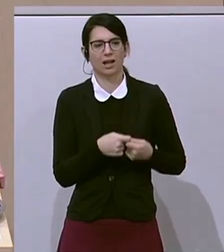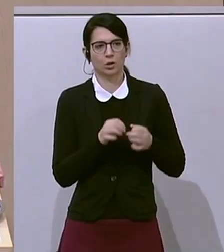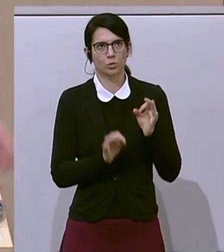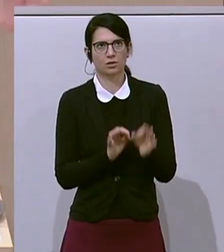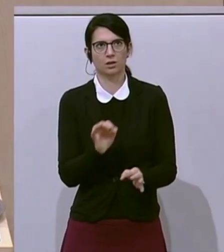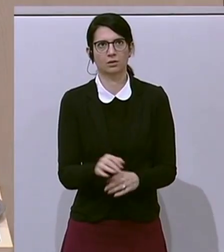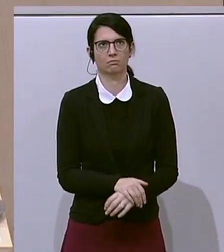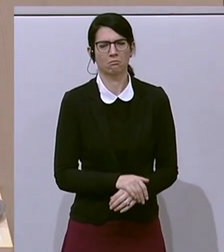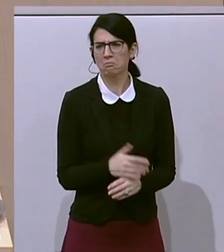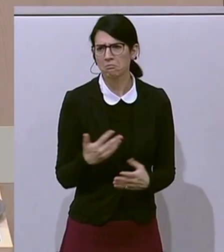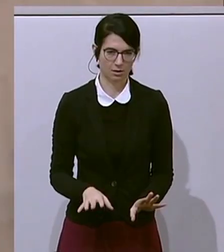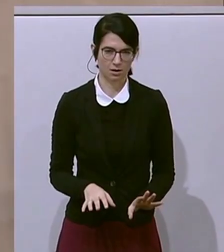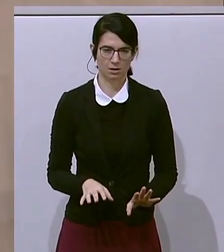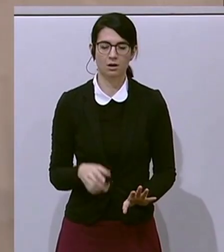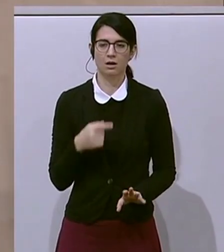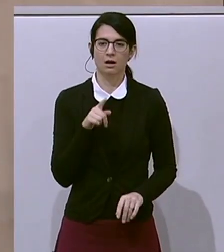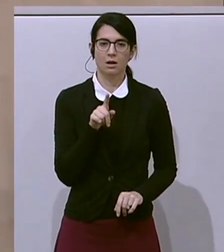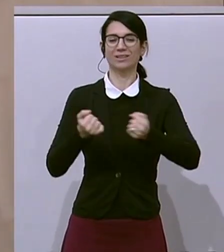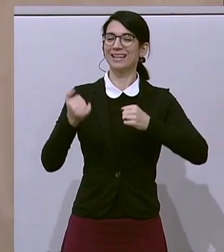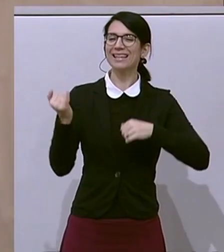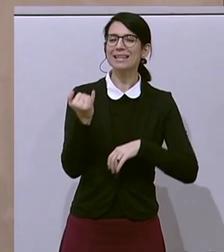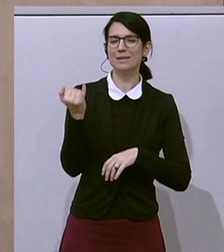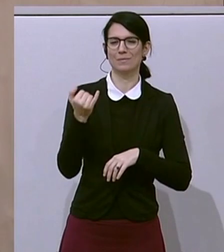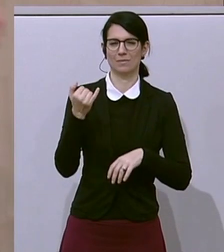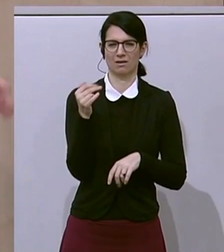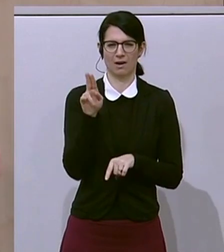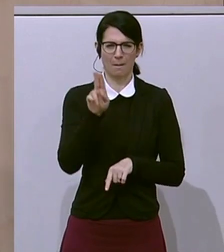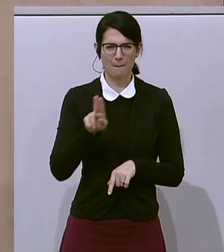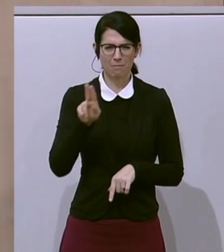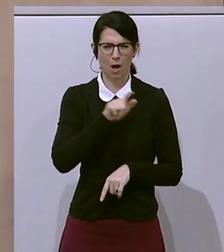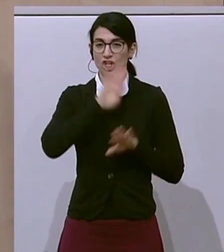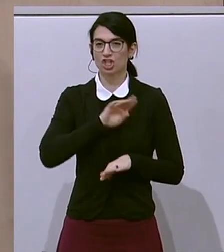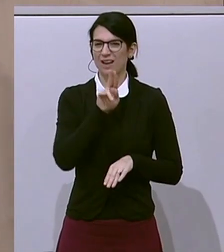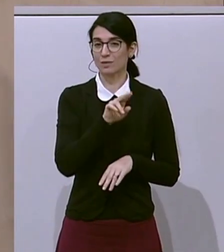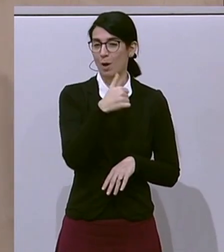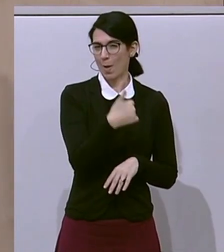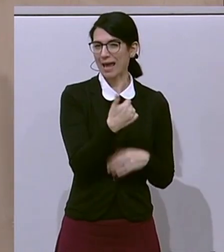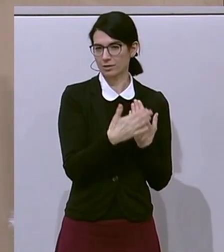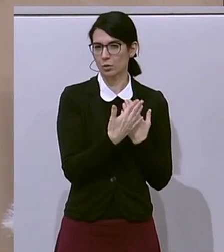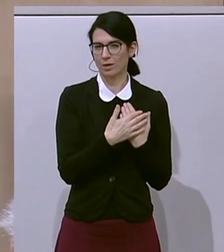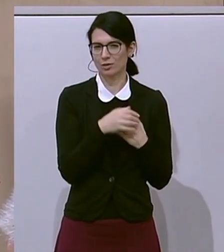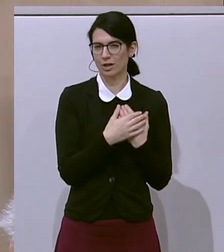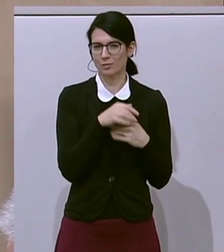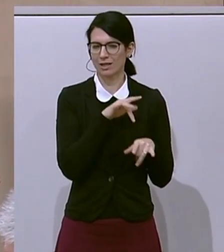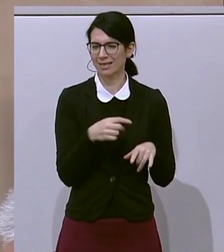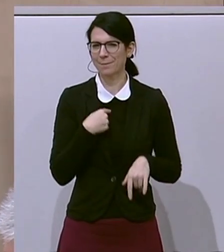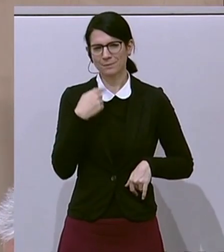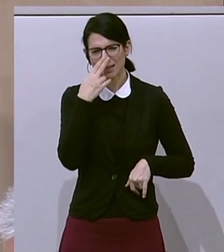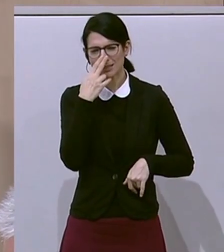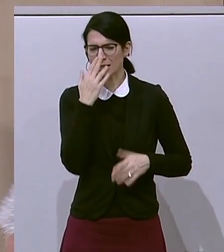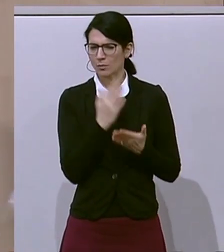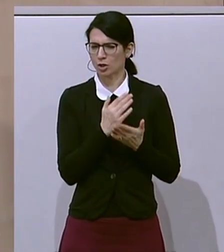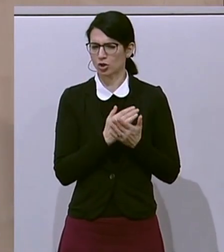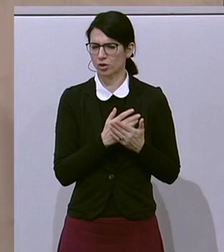werden Ich habe keine gesehen Immer dann, wenn die Blauen in die Regierung kommen Ist eine gewisse Häufung von